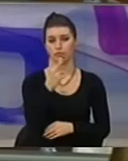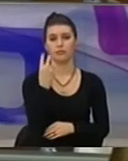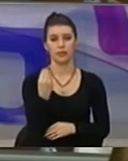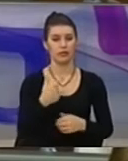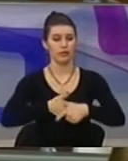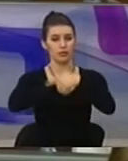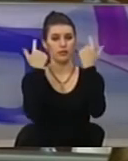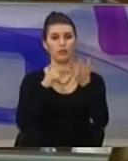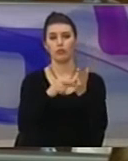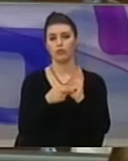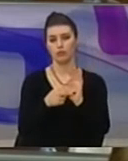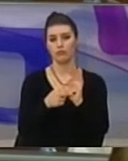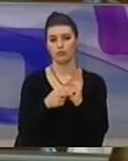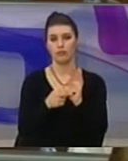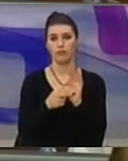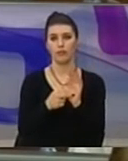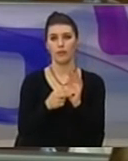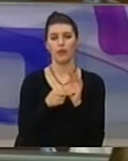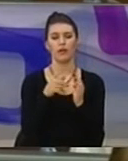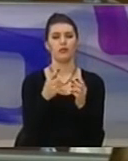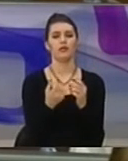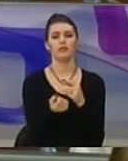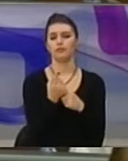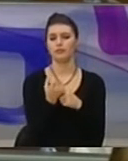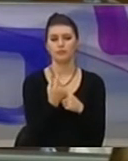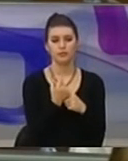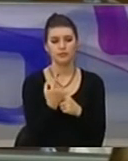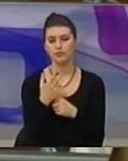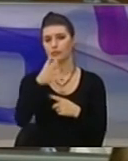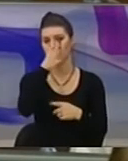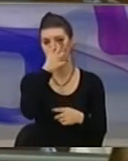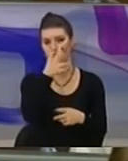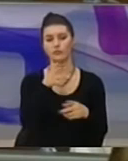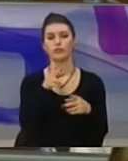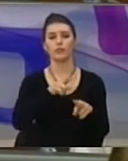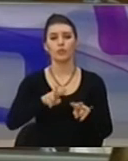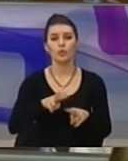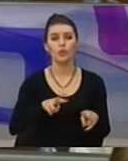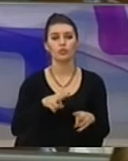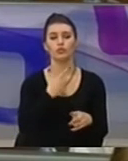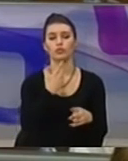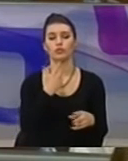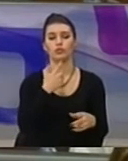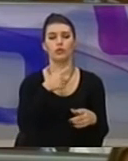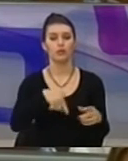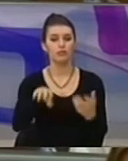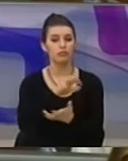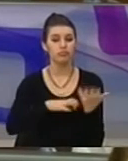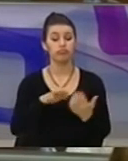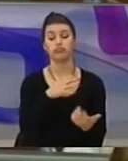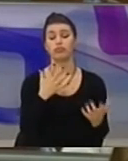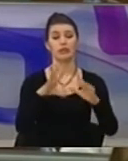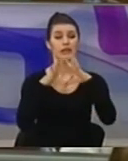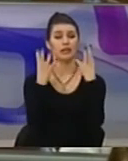që e kam gritë shumë herë. Skandalit, gjendjera në këshillin prokurorial, në prokurorin e shtetin, gjukatën supremen, gjukatën e